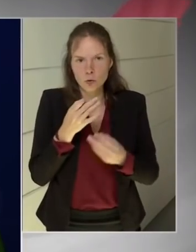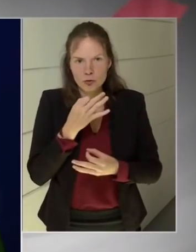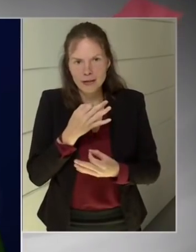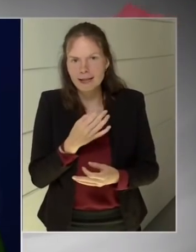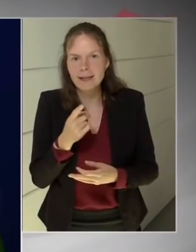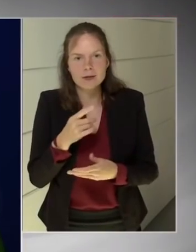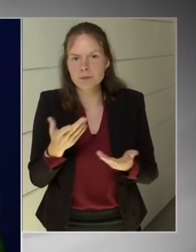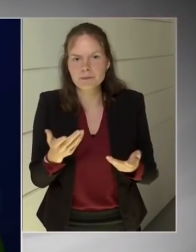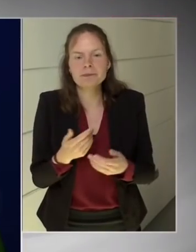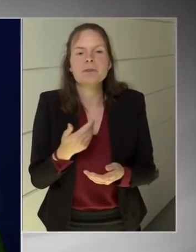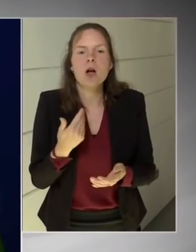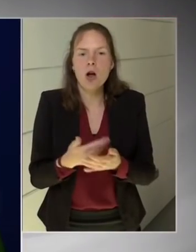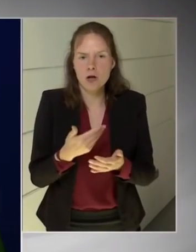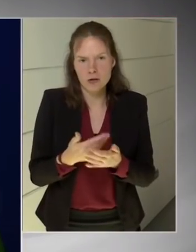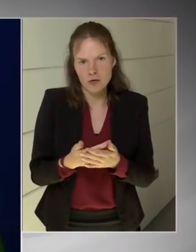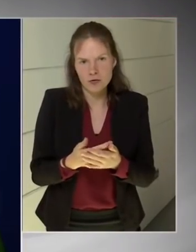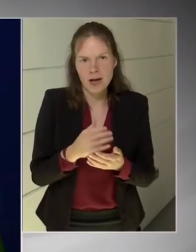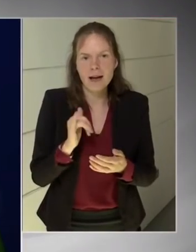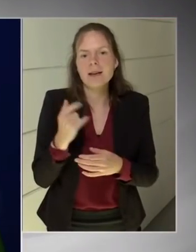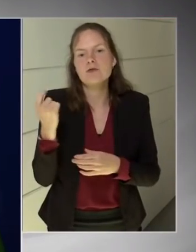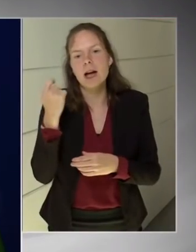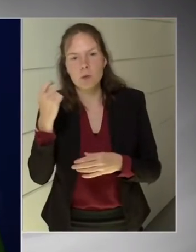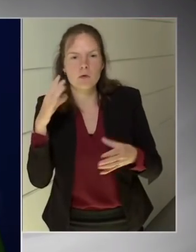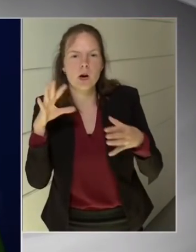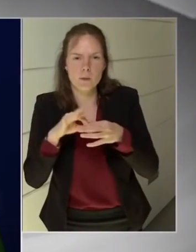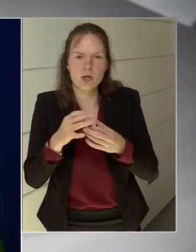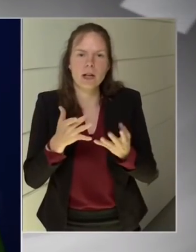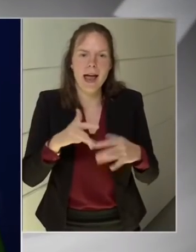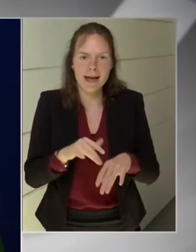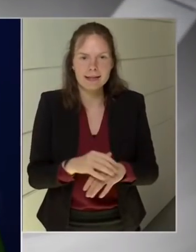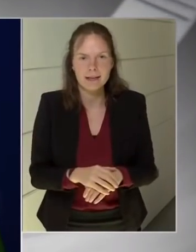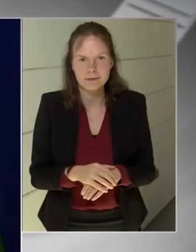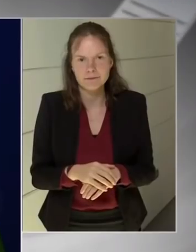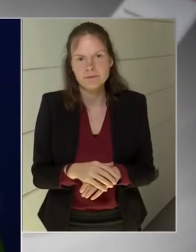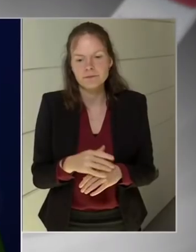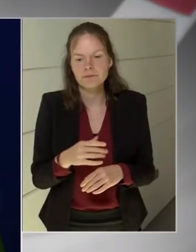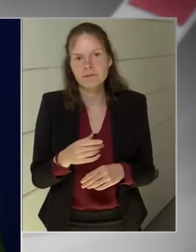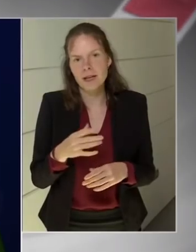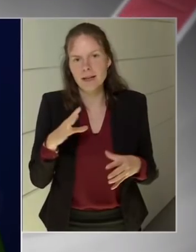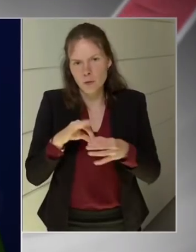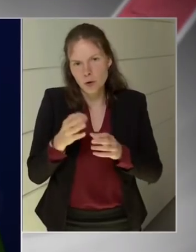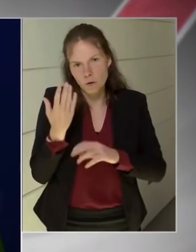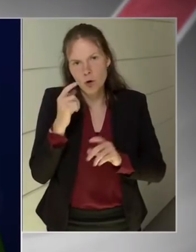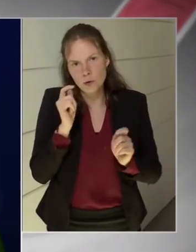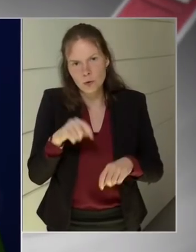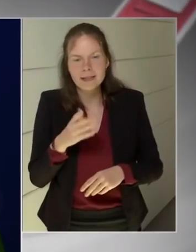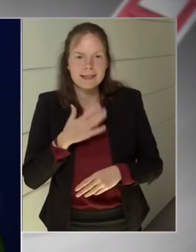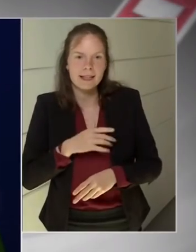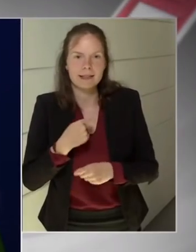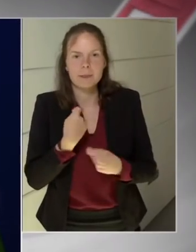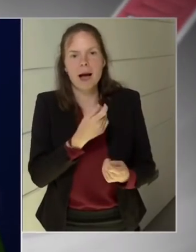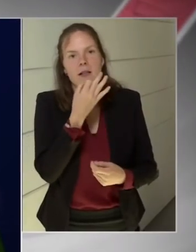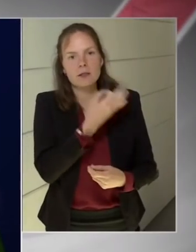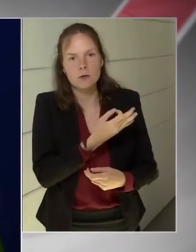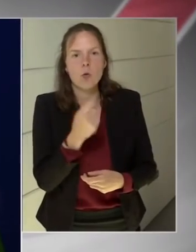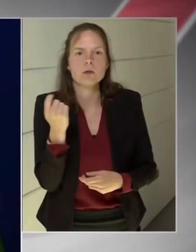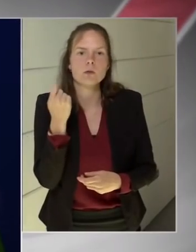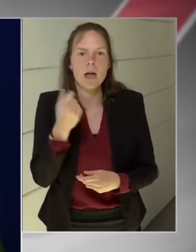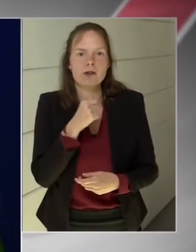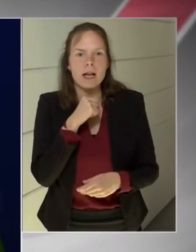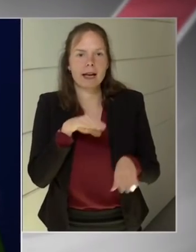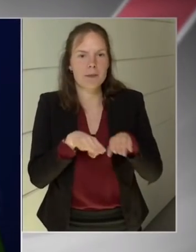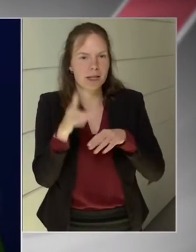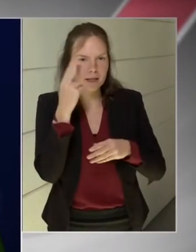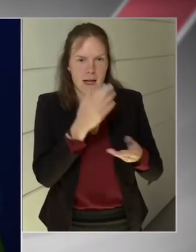ülésezett a kormány már az új kormánytagokkal, és természetesen a legfontosabb kérdés az